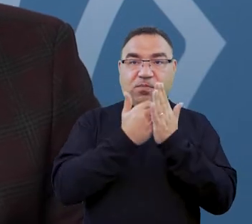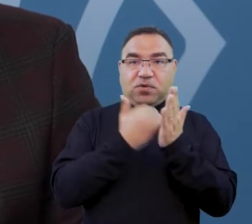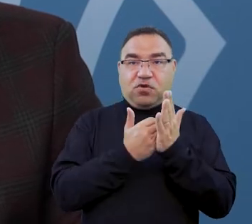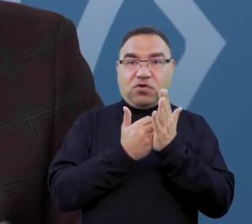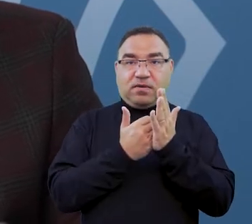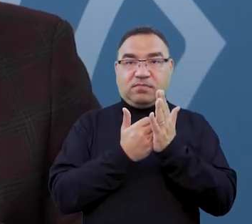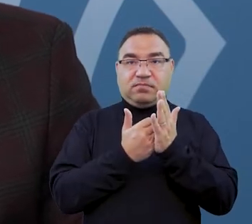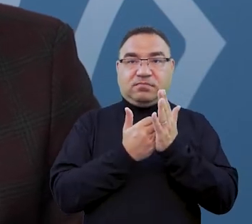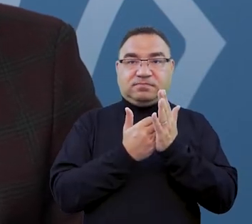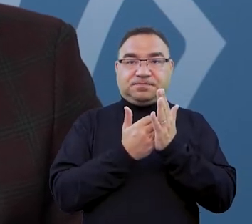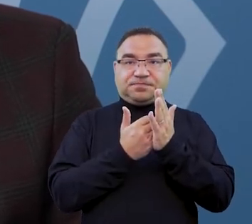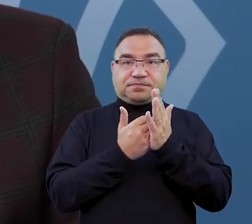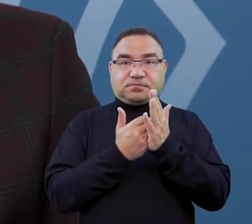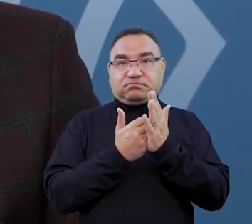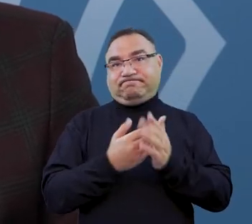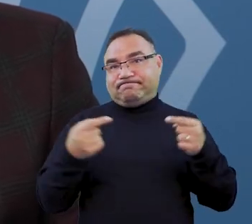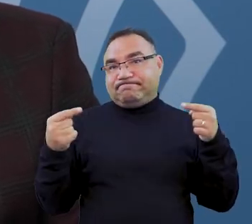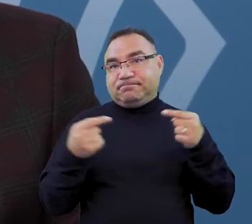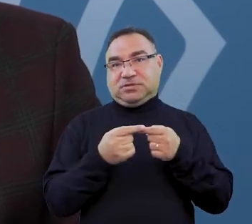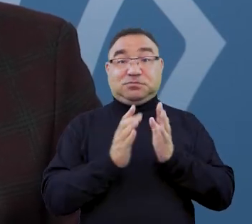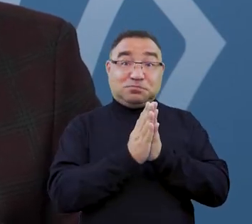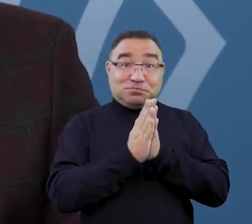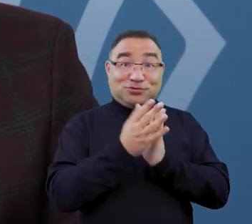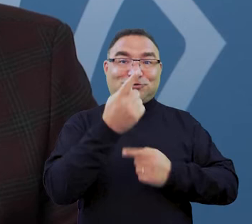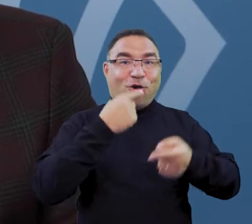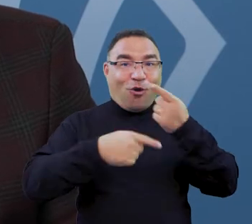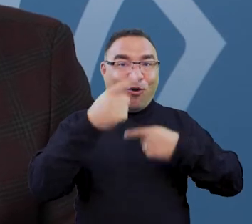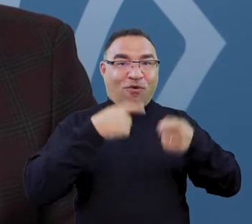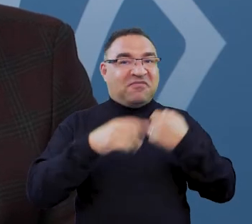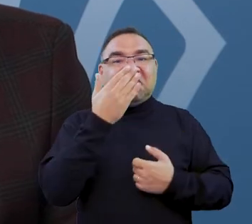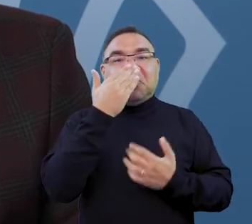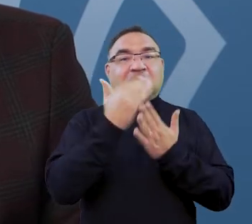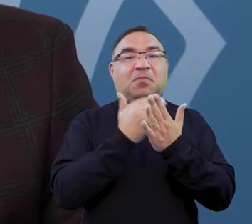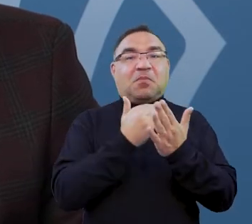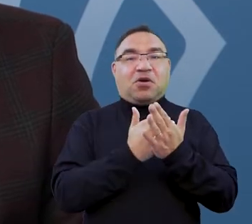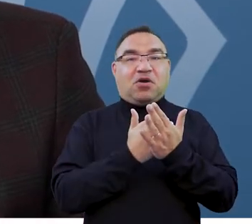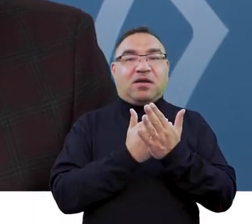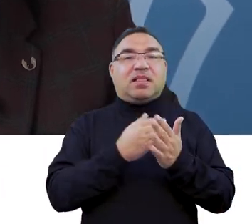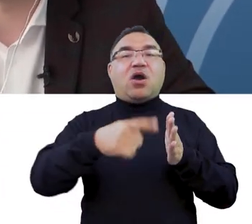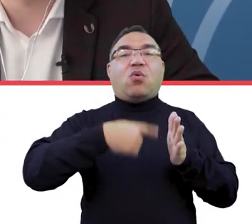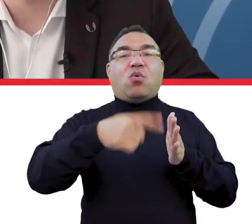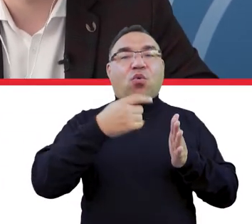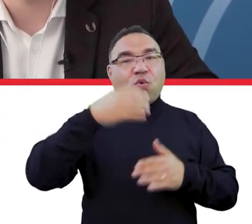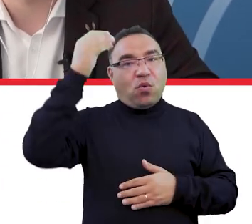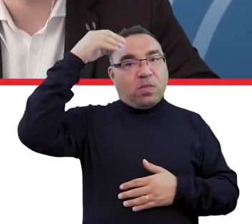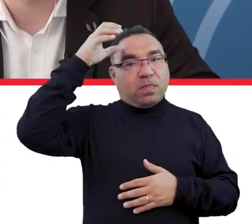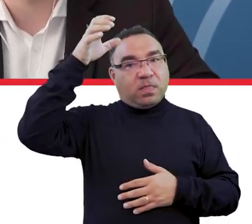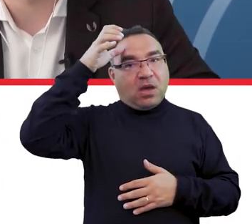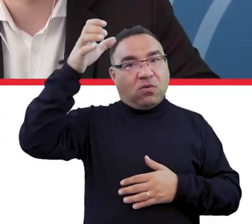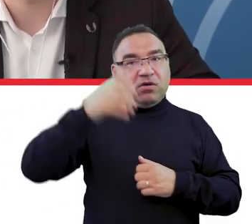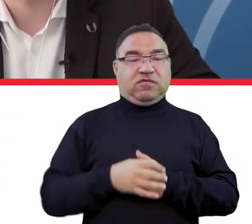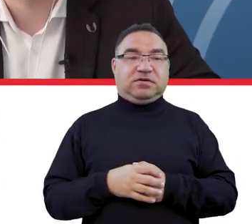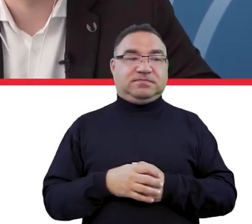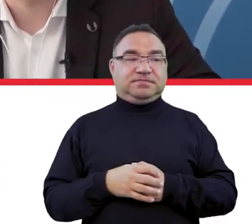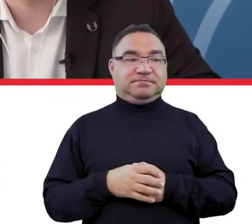nowy program albo za chwilkę ogłosi. Ja myślę, to jest idealny moment, Panie Ministrze, żeby Pan o tym szerzej powiedział, program dla kół naukowych. Bardzo